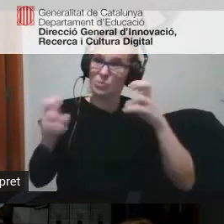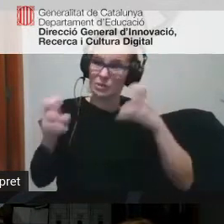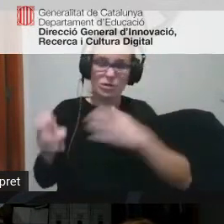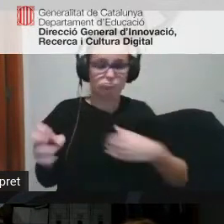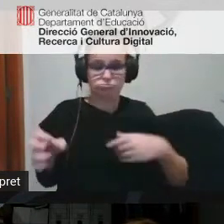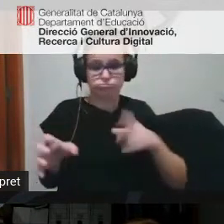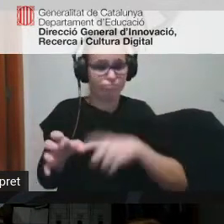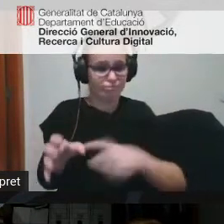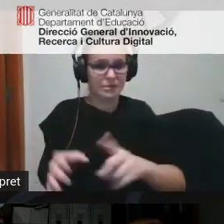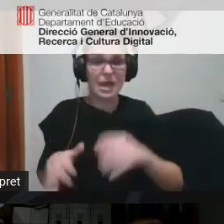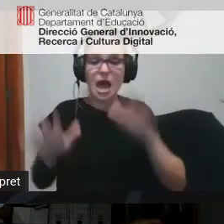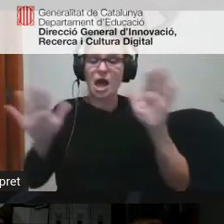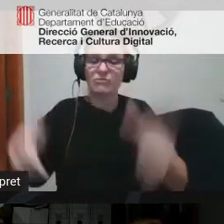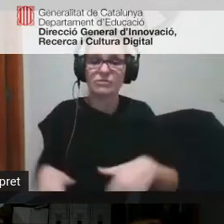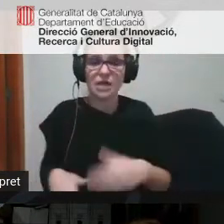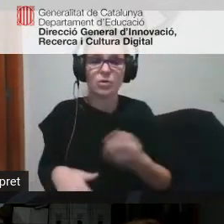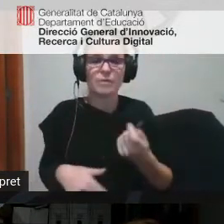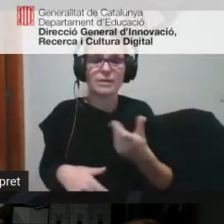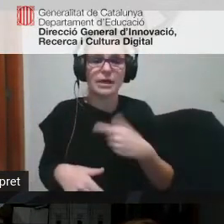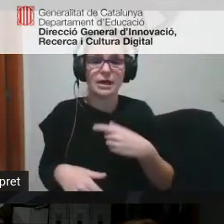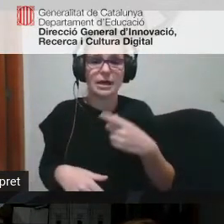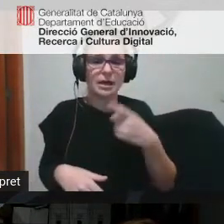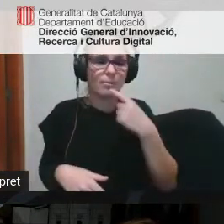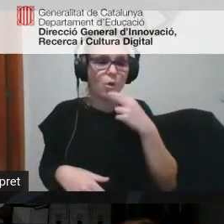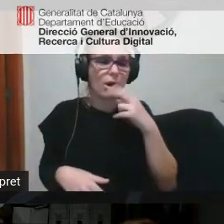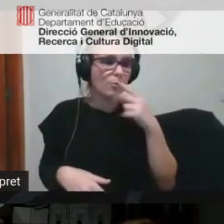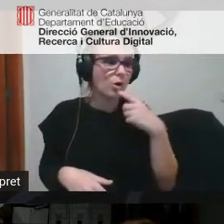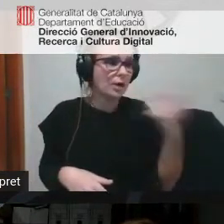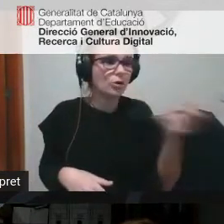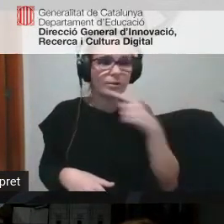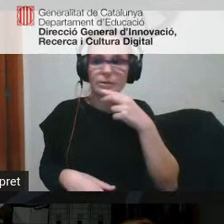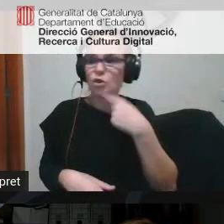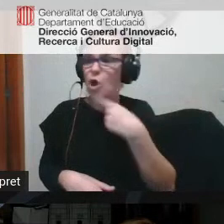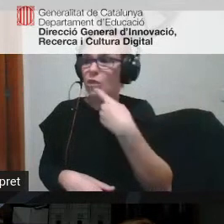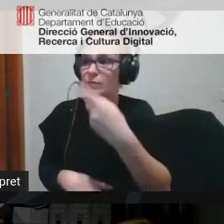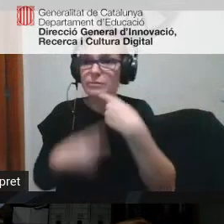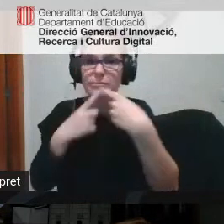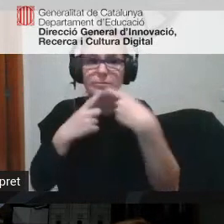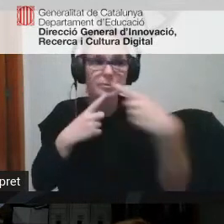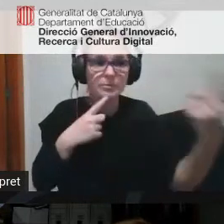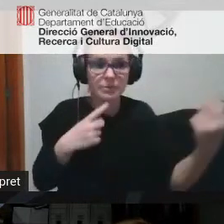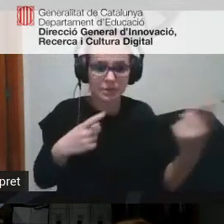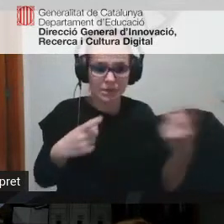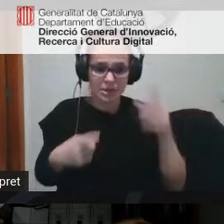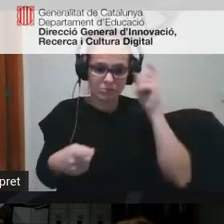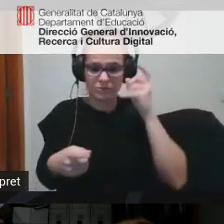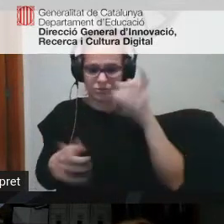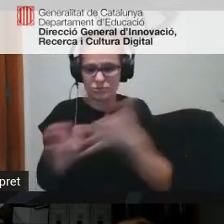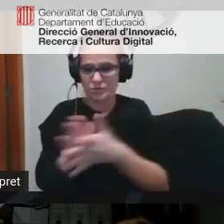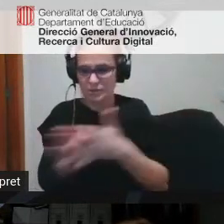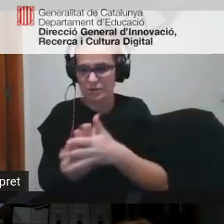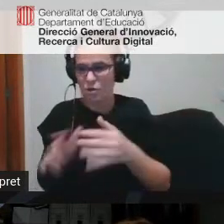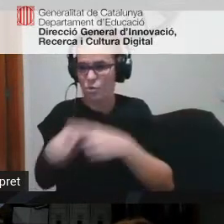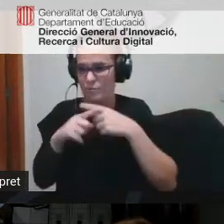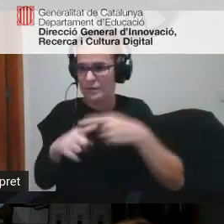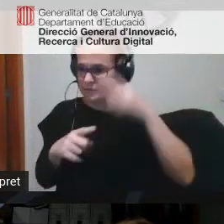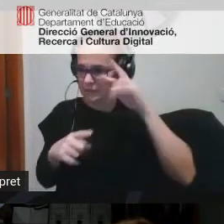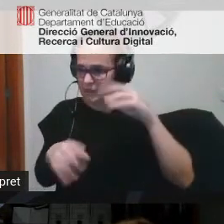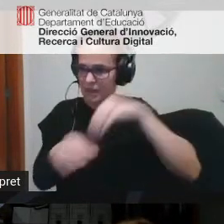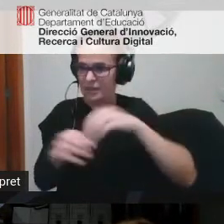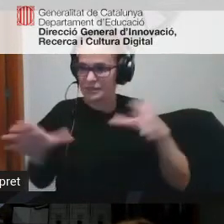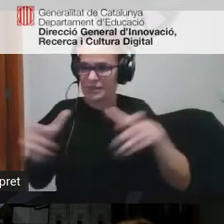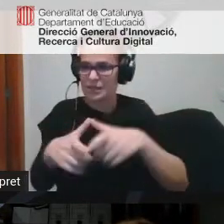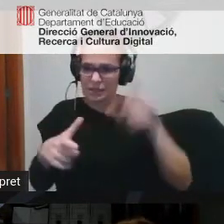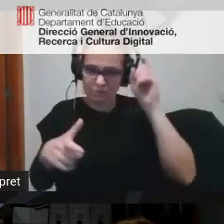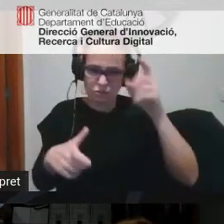i al final ha sigut una mica el boca a boca una mica el docent que fa les formacions una mica el compartir experiències en els equips docents